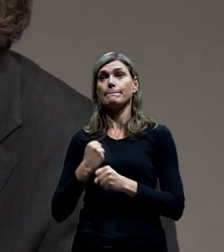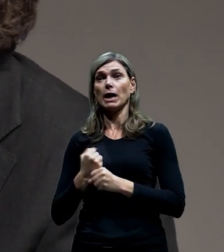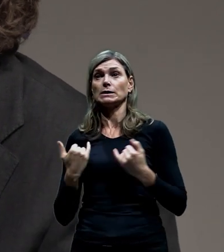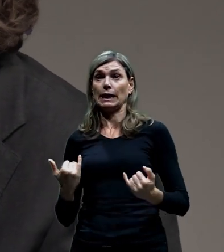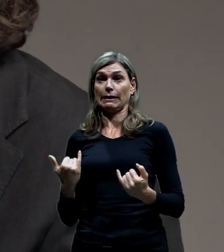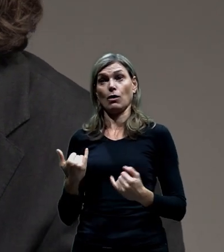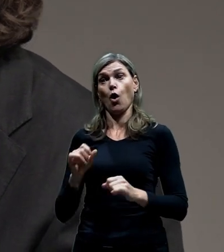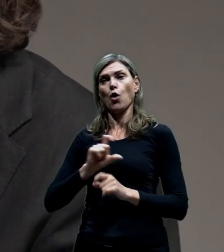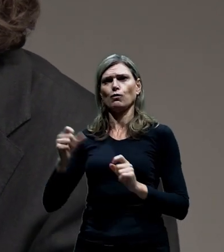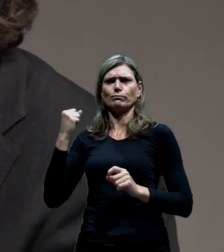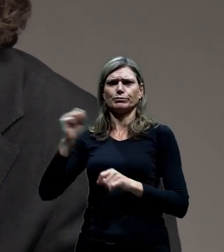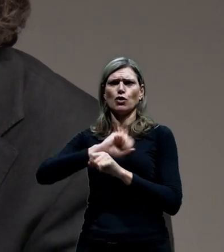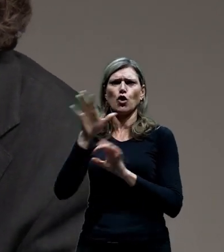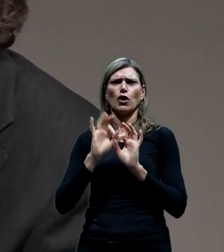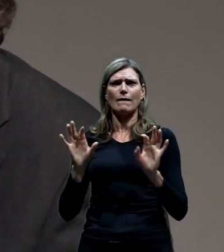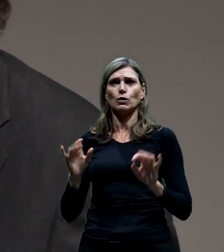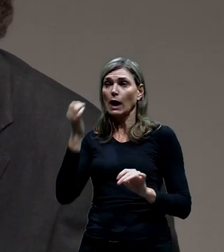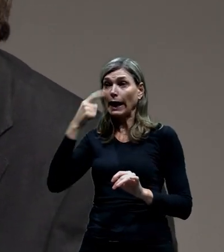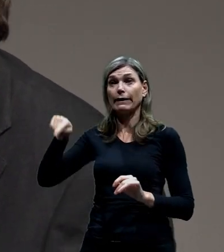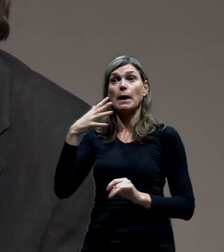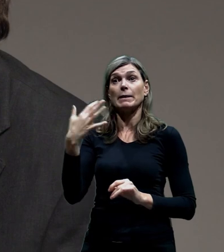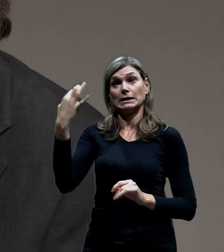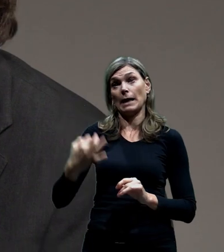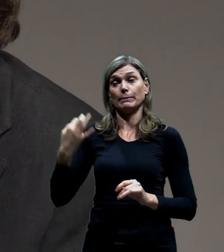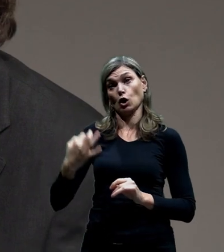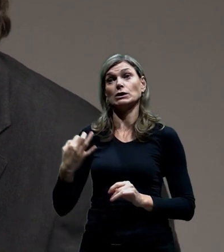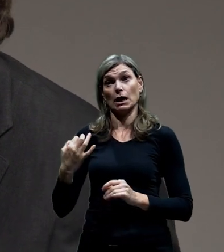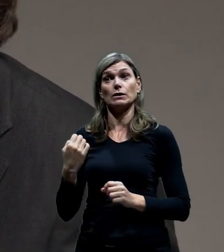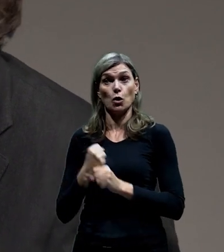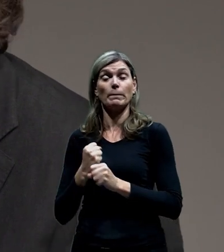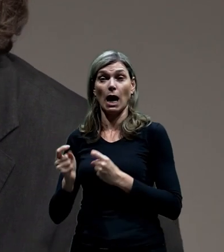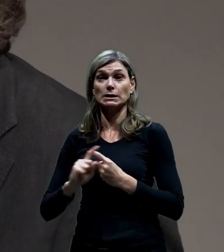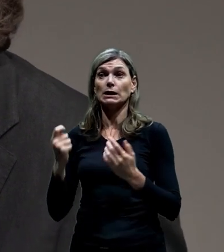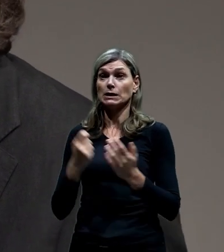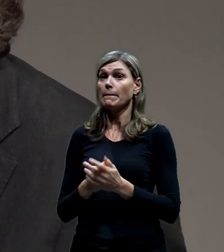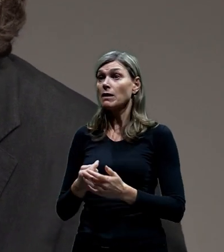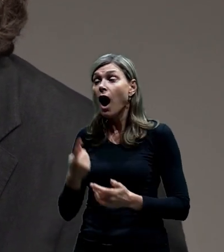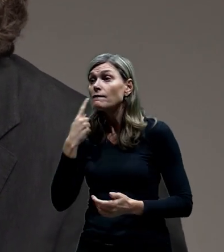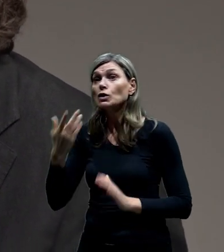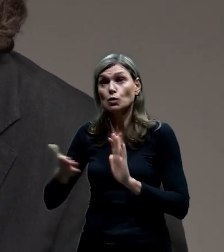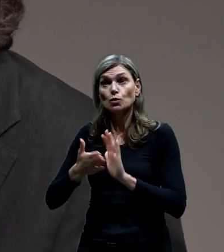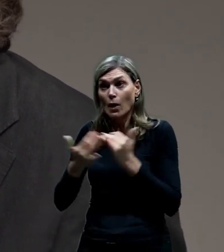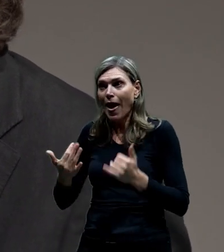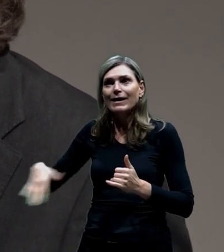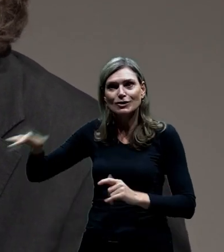koronaviru, tak je vidět, že dopravní infrastruktura Prahy je postavená zhruba na polovinu obyvatel Prahy,